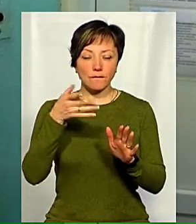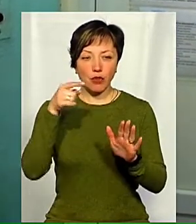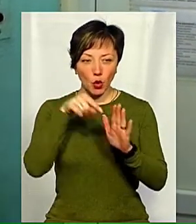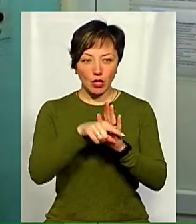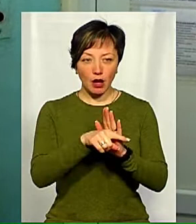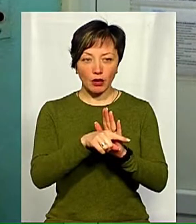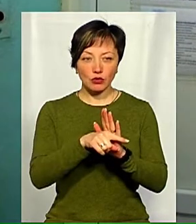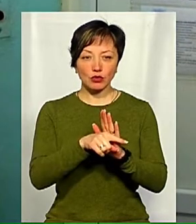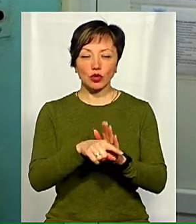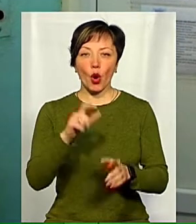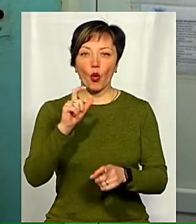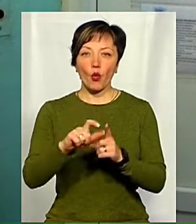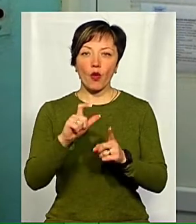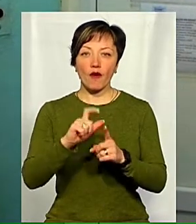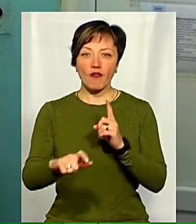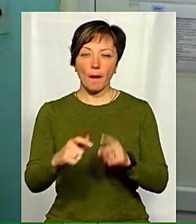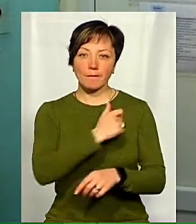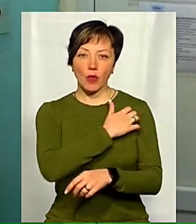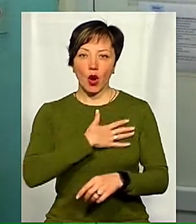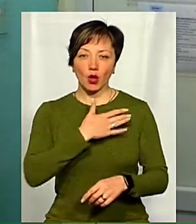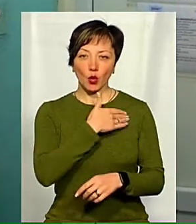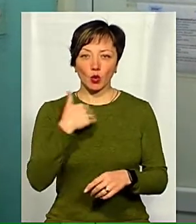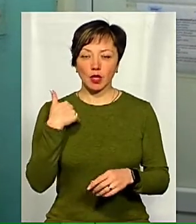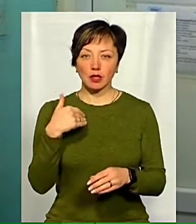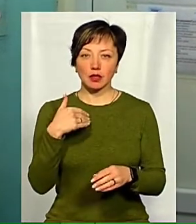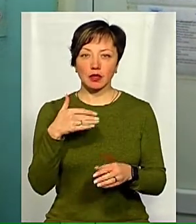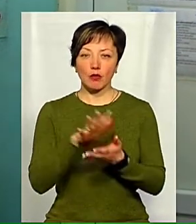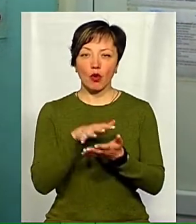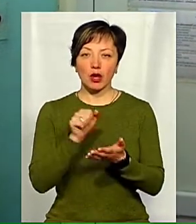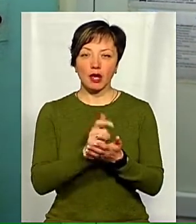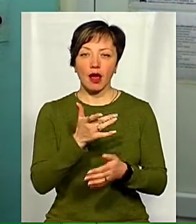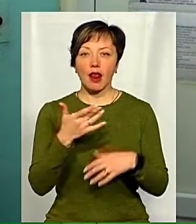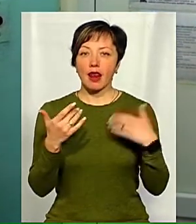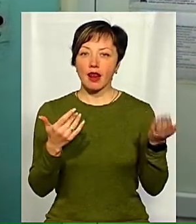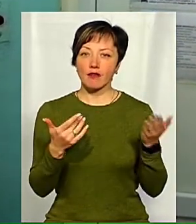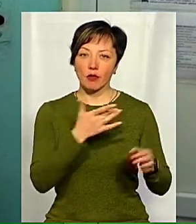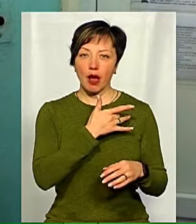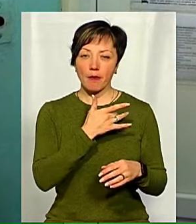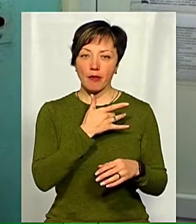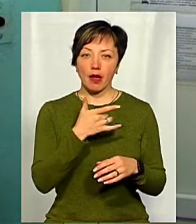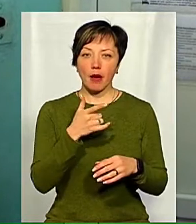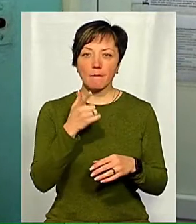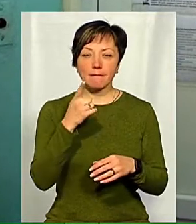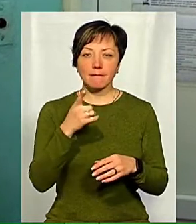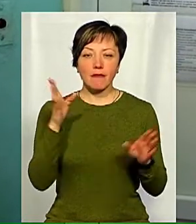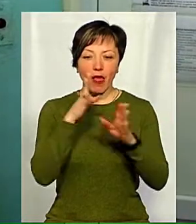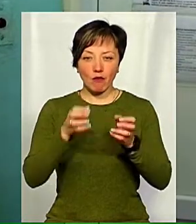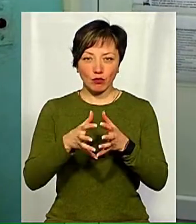поранення грудної клітки з ураженням лівої легені і лівобічним пневмогемотораксом.